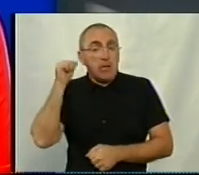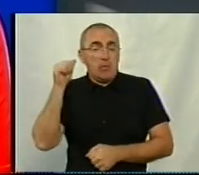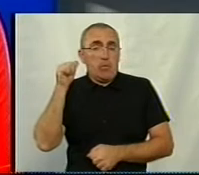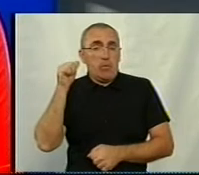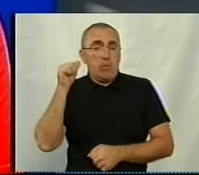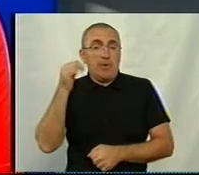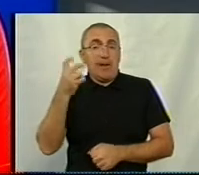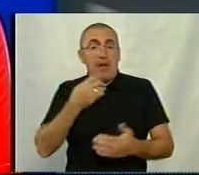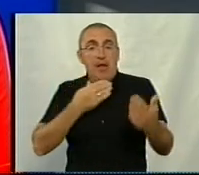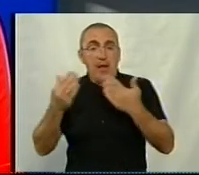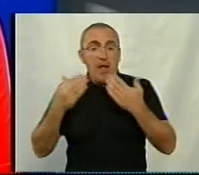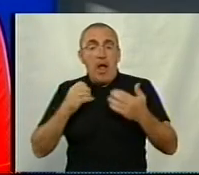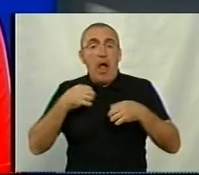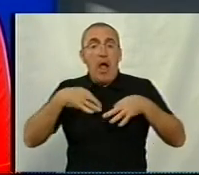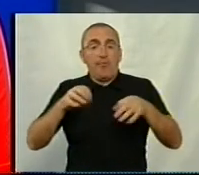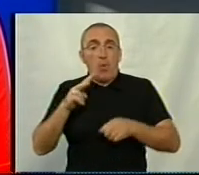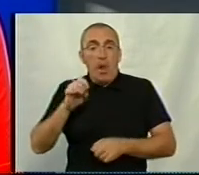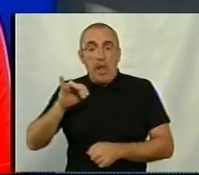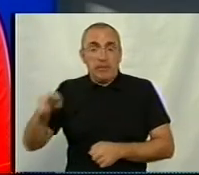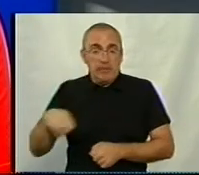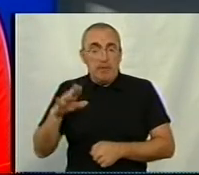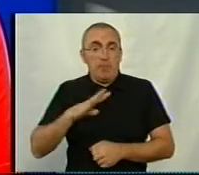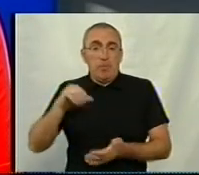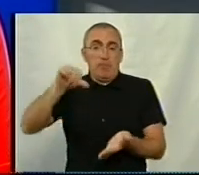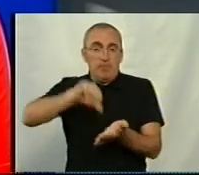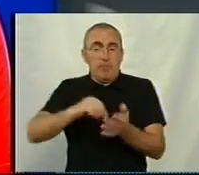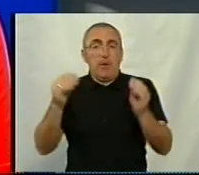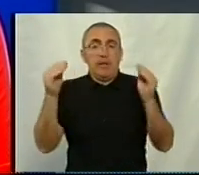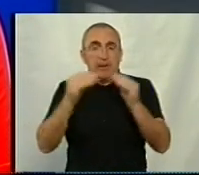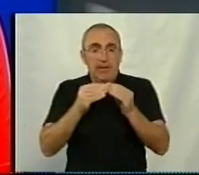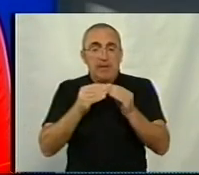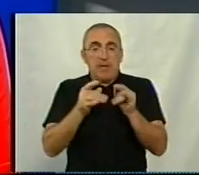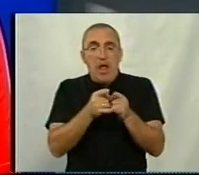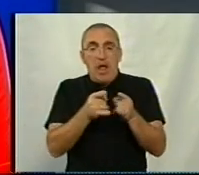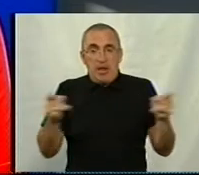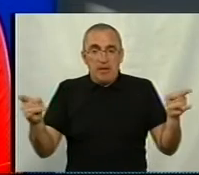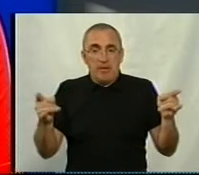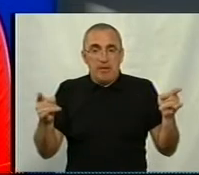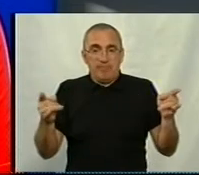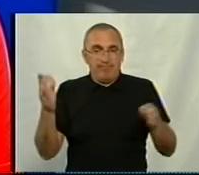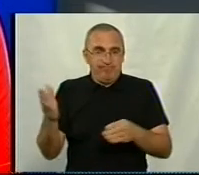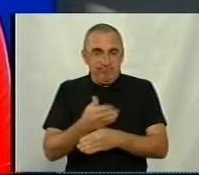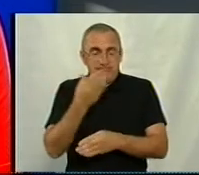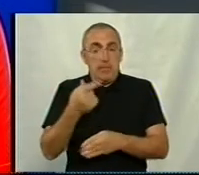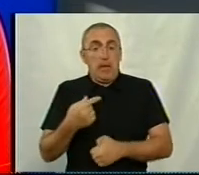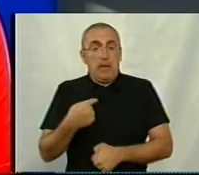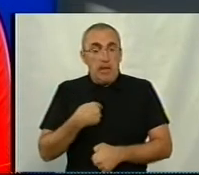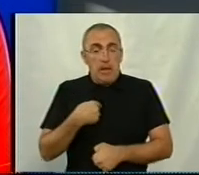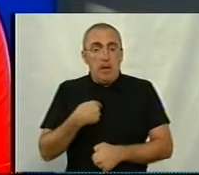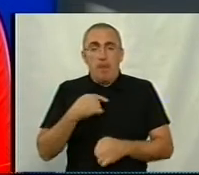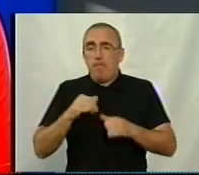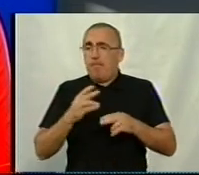виставці «Автоленд» було представлено 10 новинок, автопрому. І я без